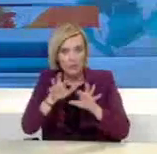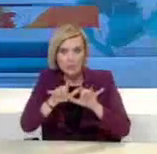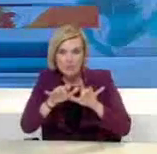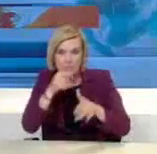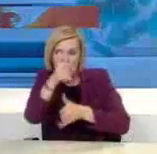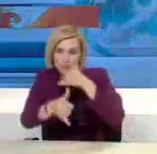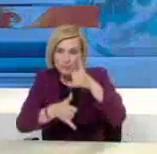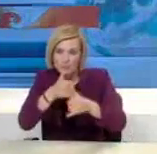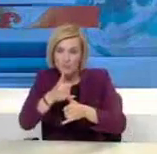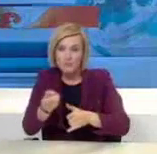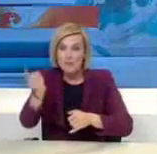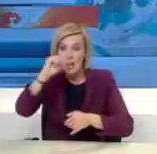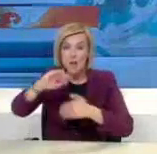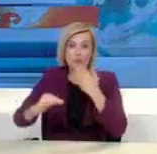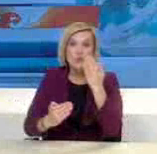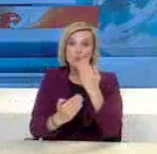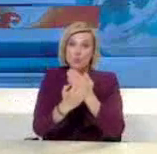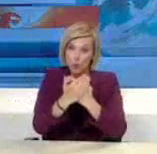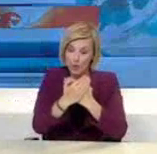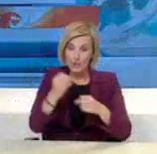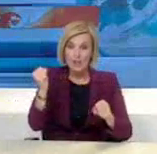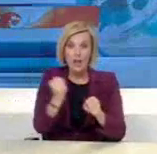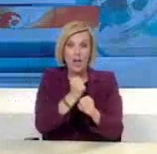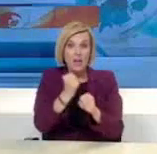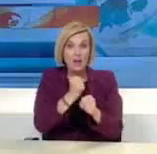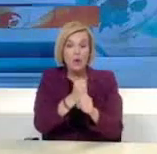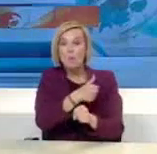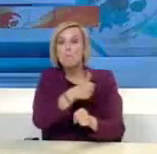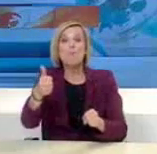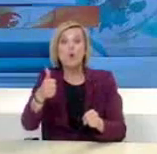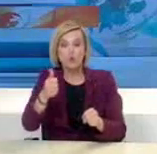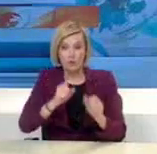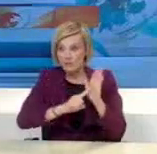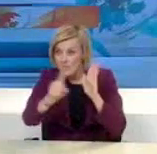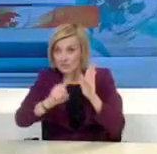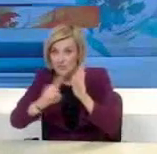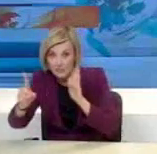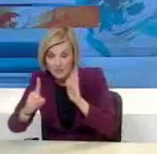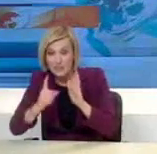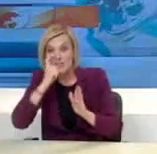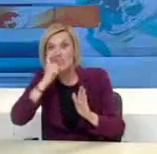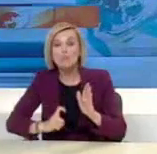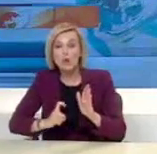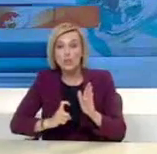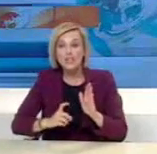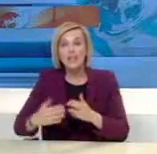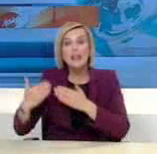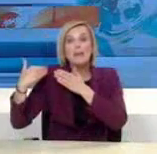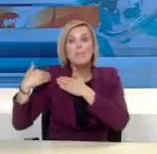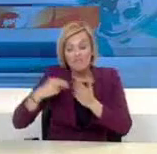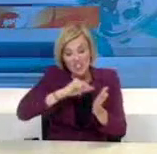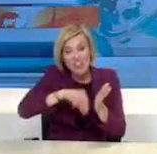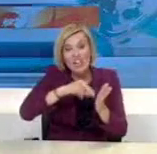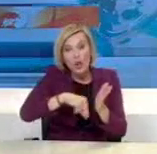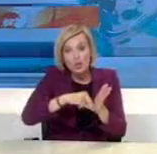εργαζομένους αύριο το πρωί. Θα μεταβούν στους χώρους εργασίες τους μόνο με υπεύθυνη δήλωση, αλλά θα αποχωρήσουν με τη σχετική βεβαίωση του